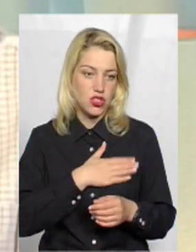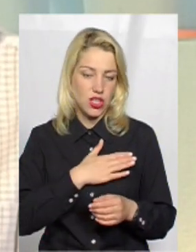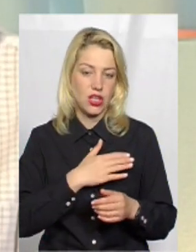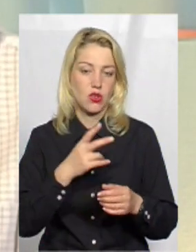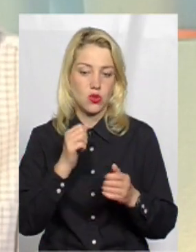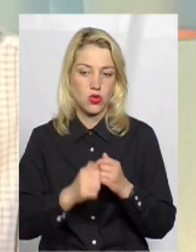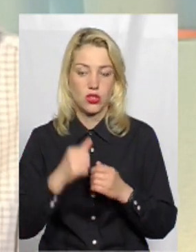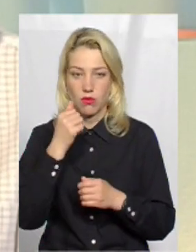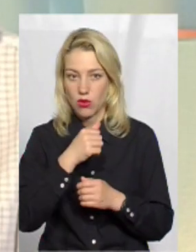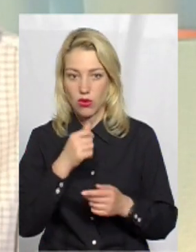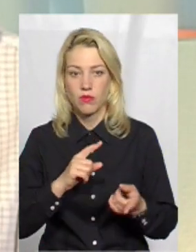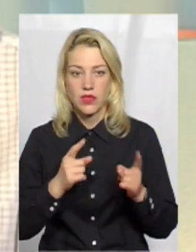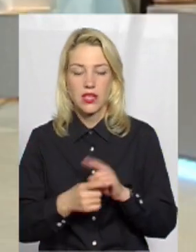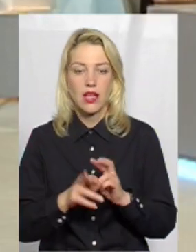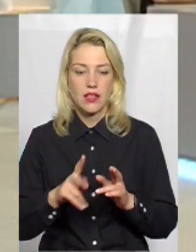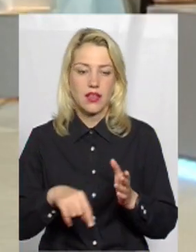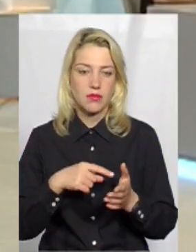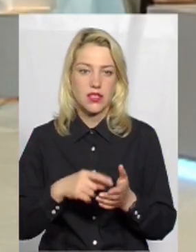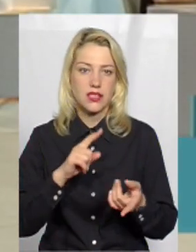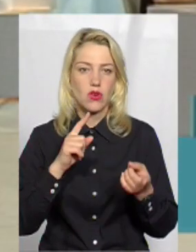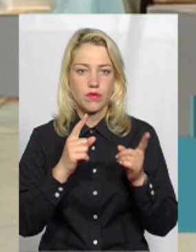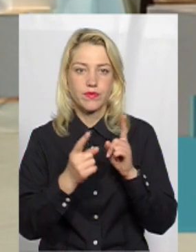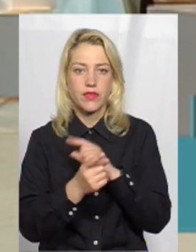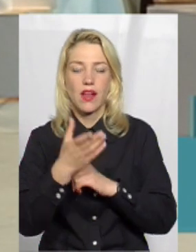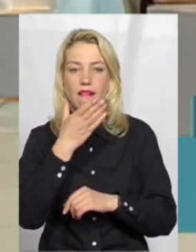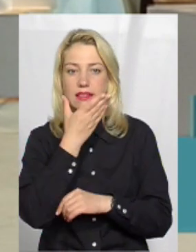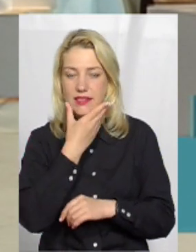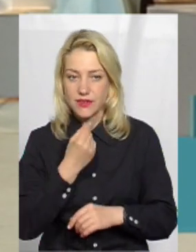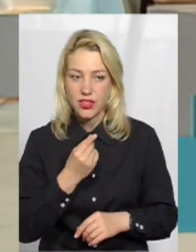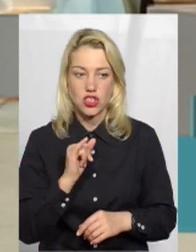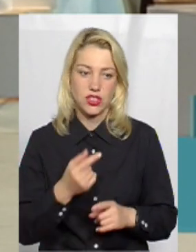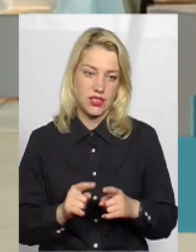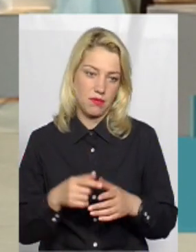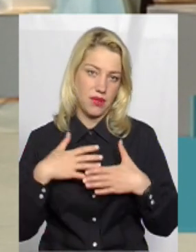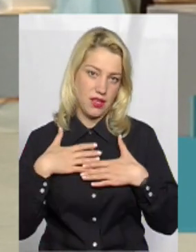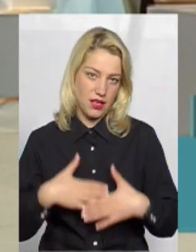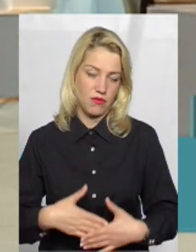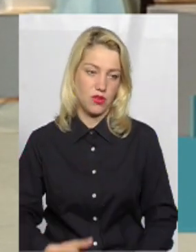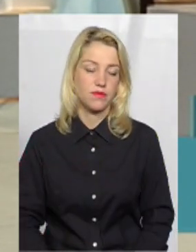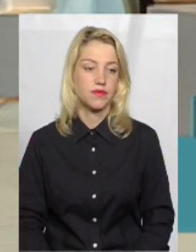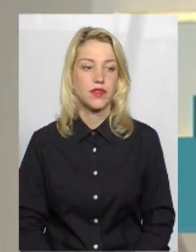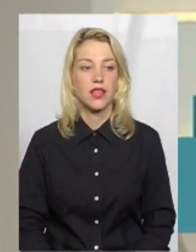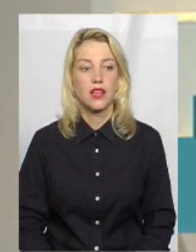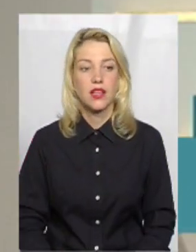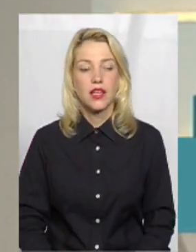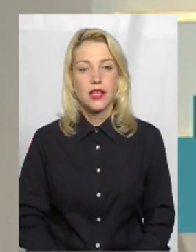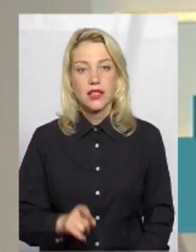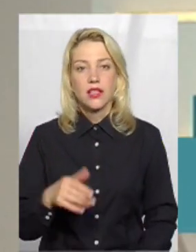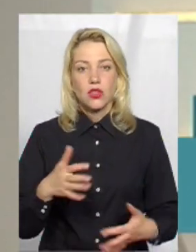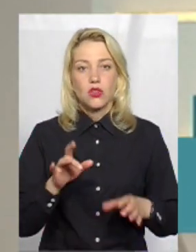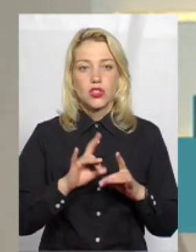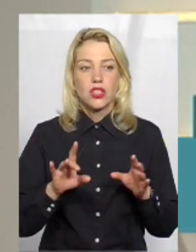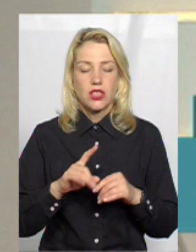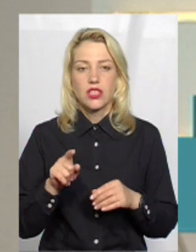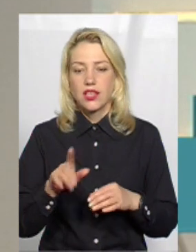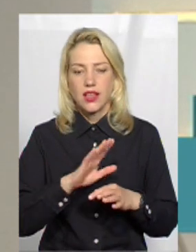роком стає як місто для мене красивіше і це дуже приємно. Ти вже сказала, що ти